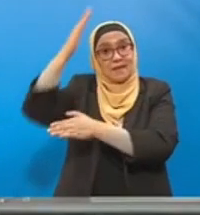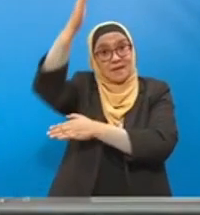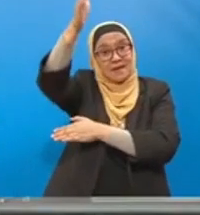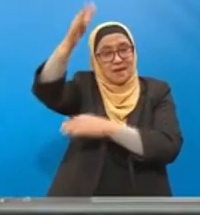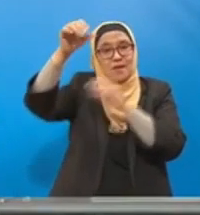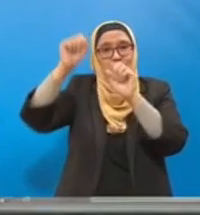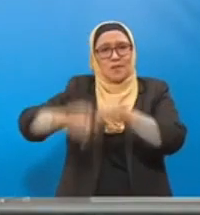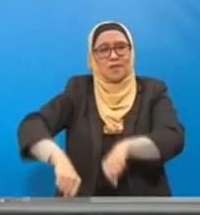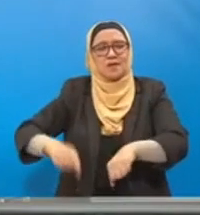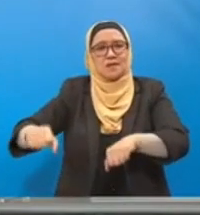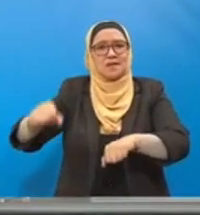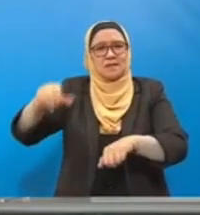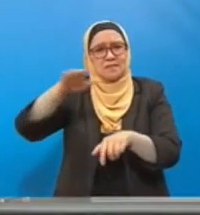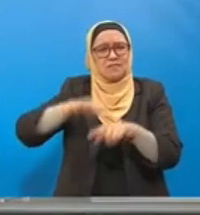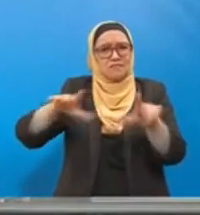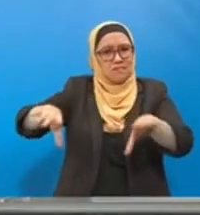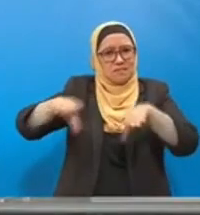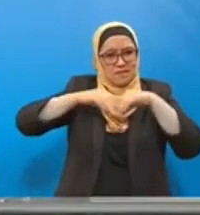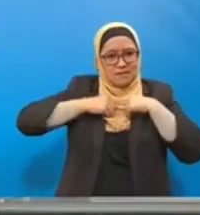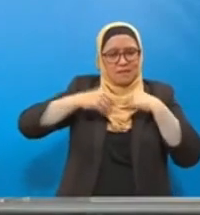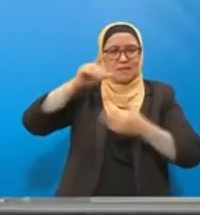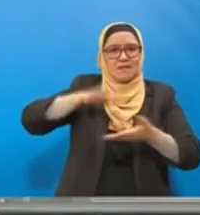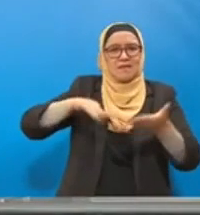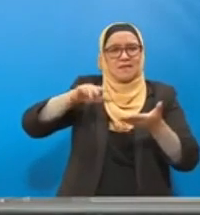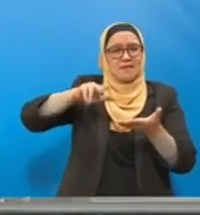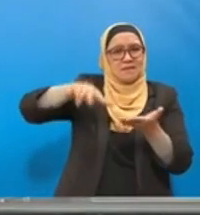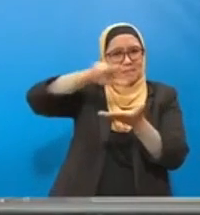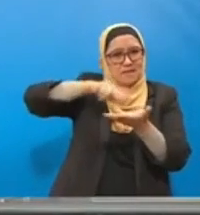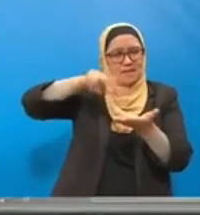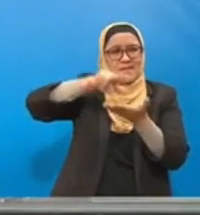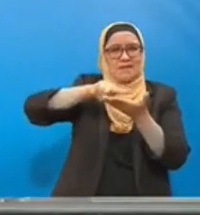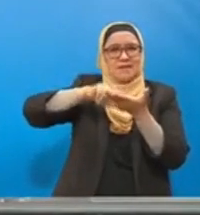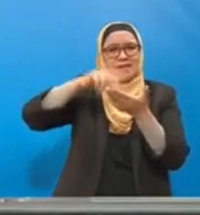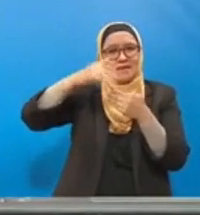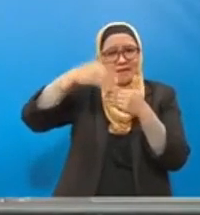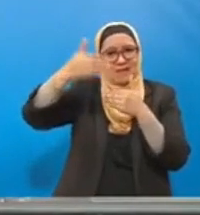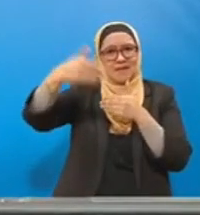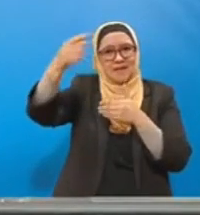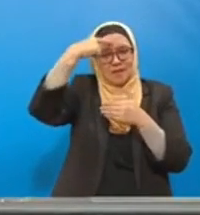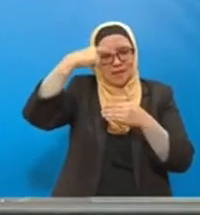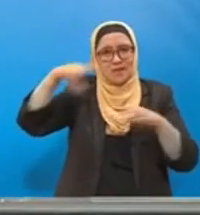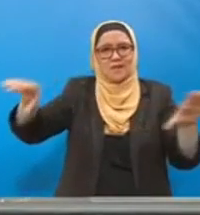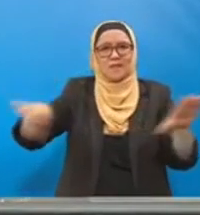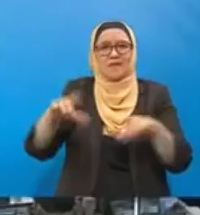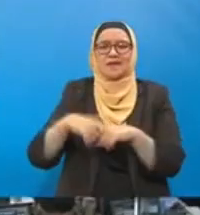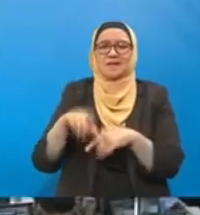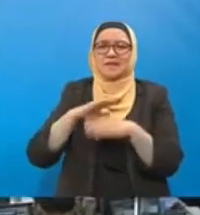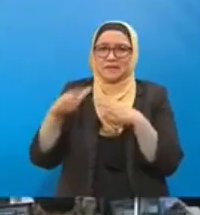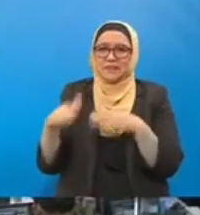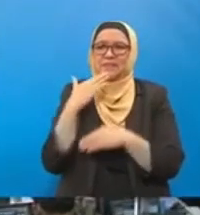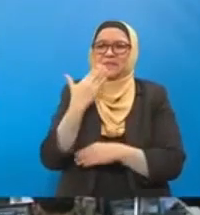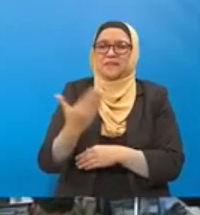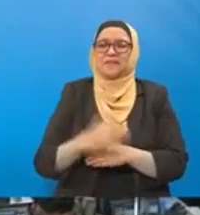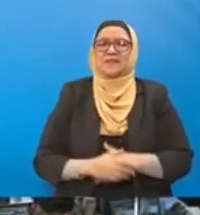memenuhi syarat dan keperluan teknikal untuk dilaksana. Sekian dan terima kasih. Terima kasih, Yang Mbak Timbalan Menteri.